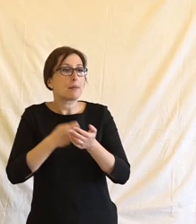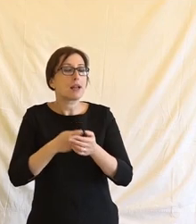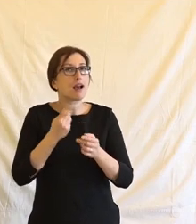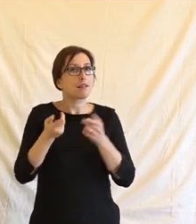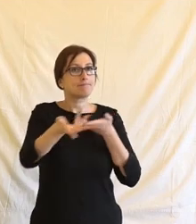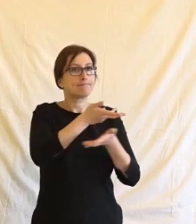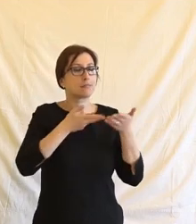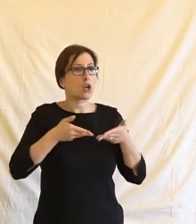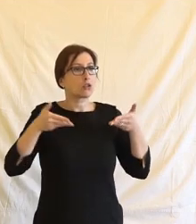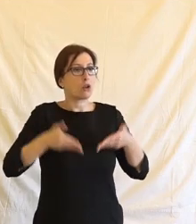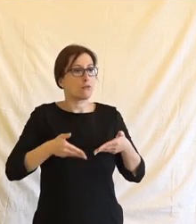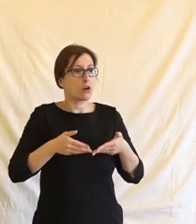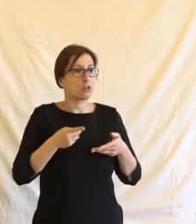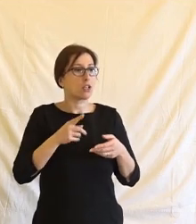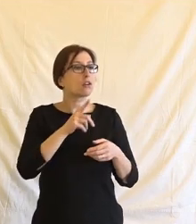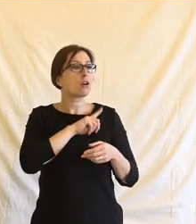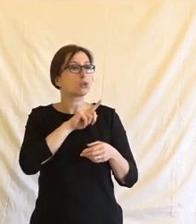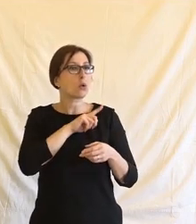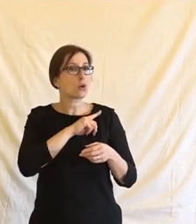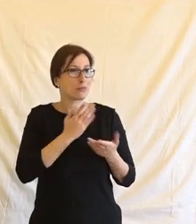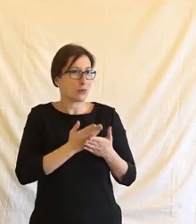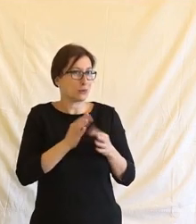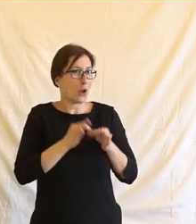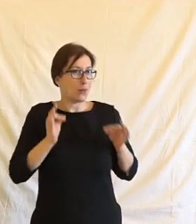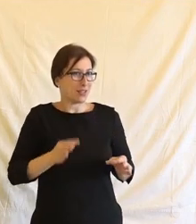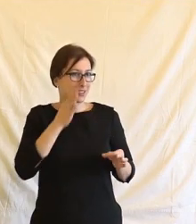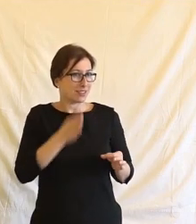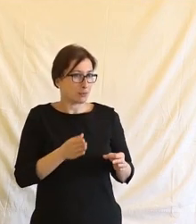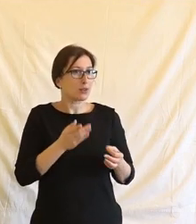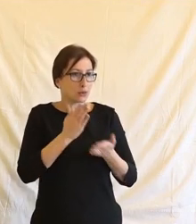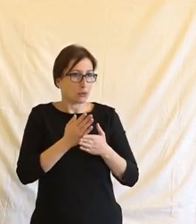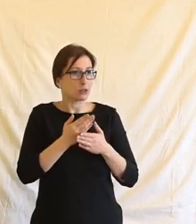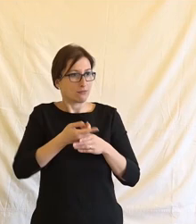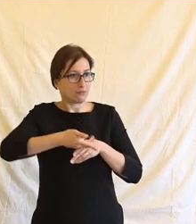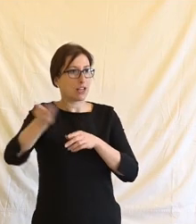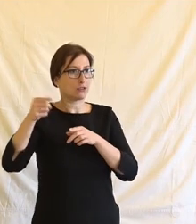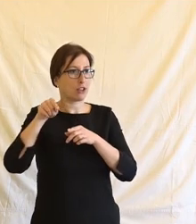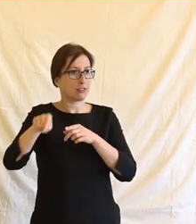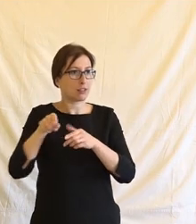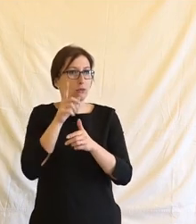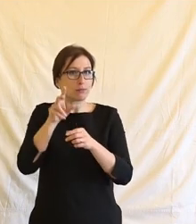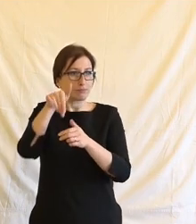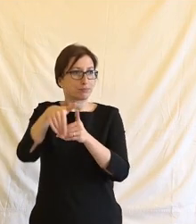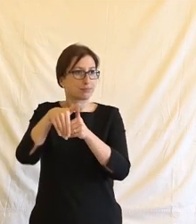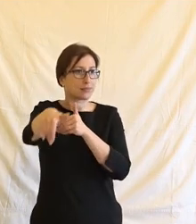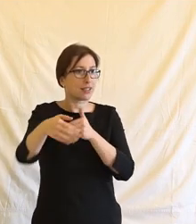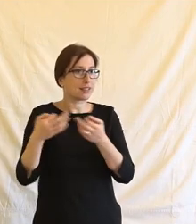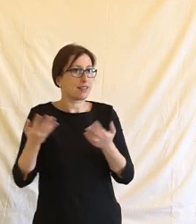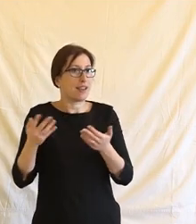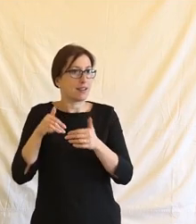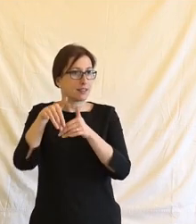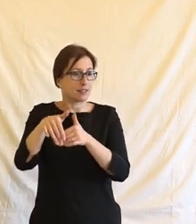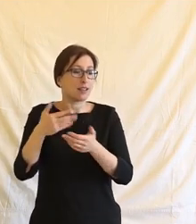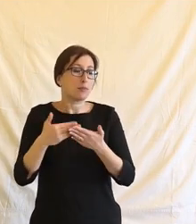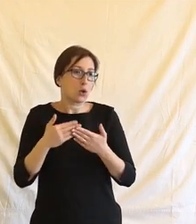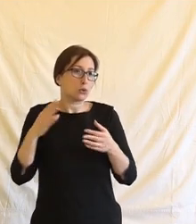umožníme omezení soukromí na úkor vlastně zachování lidských práv.